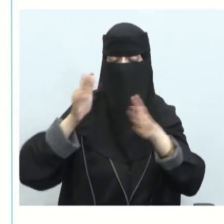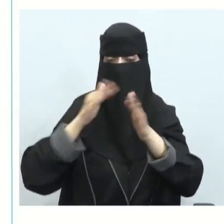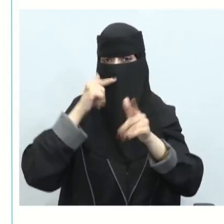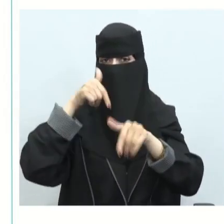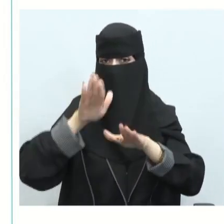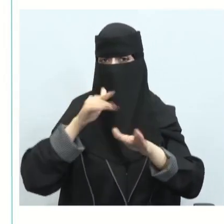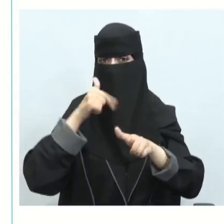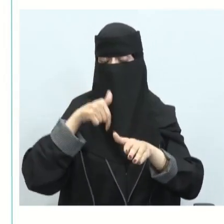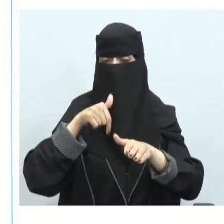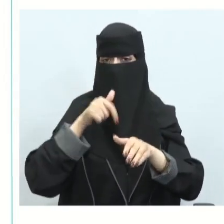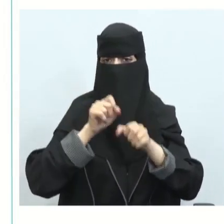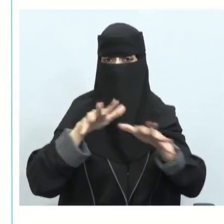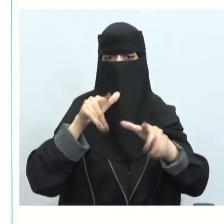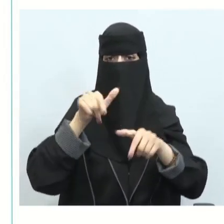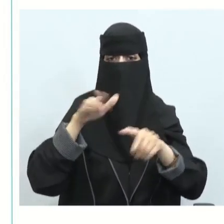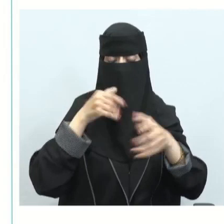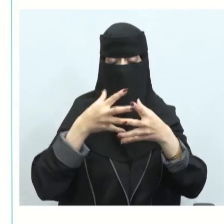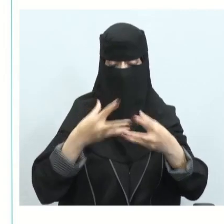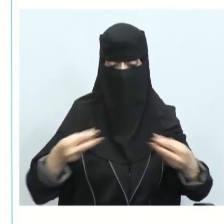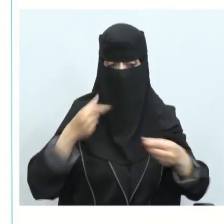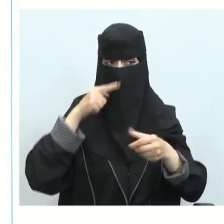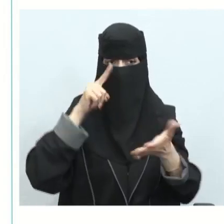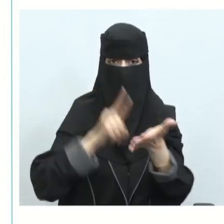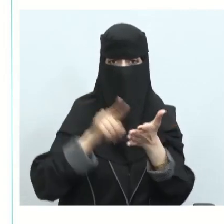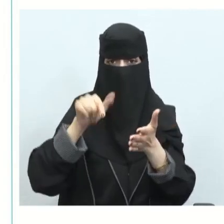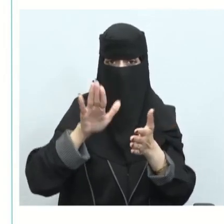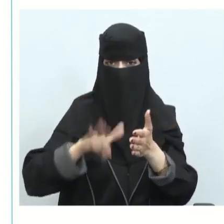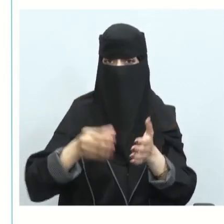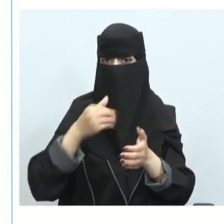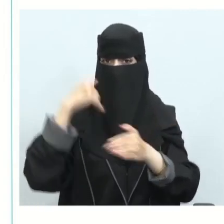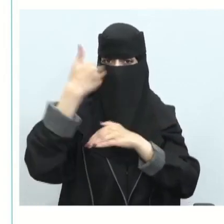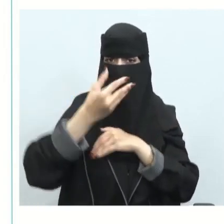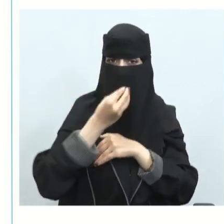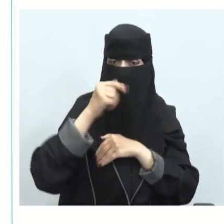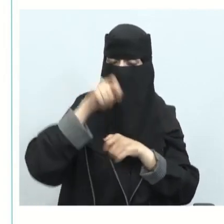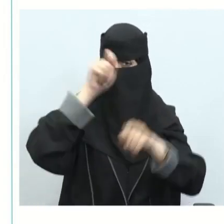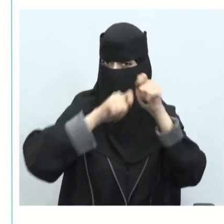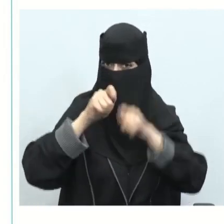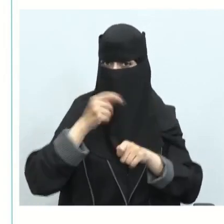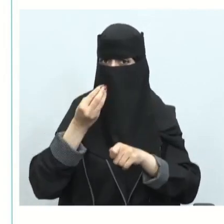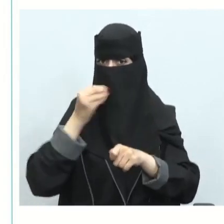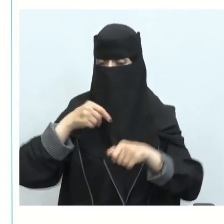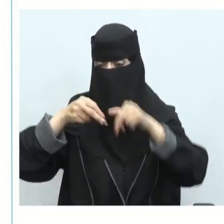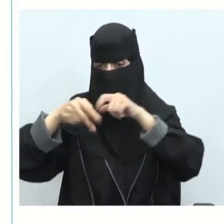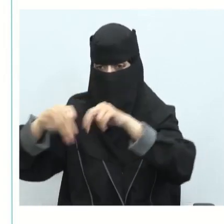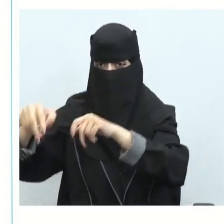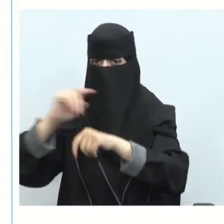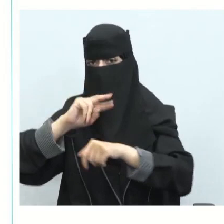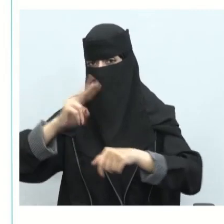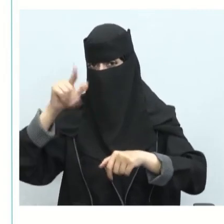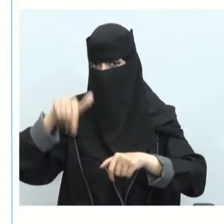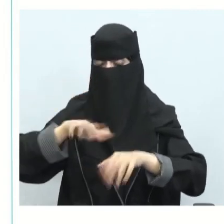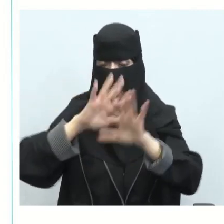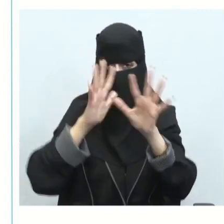والمنطلق خلال التحليل لذلك البقايا الطعام قد نستخدمها أيضا في طعام الحيوانات أو غيره إذن